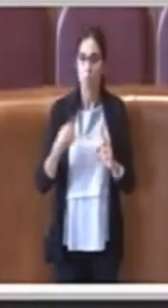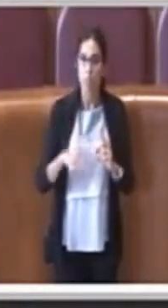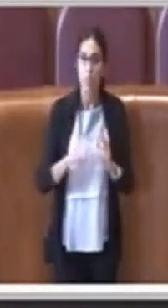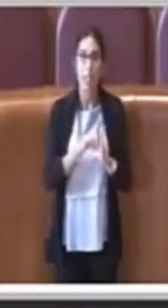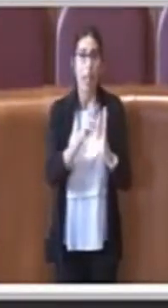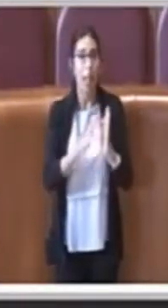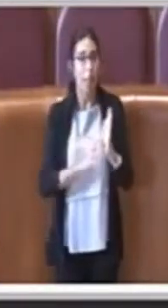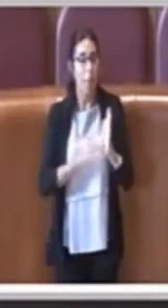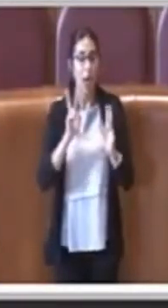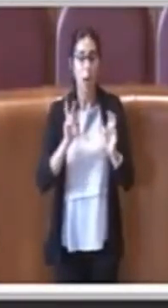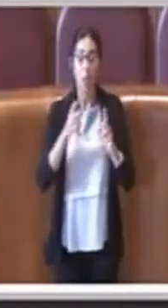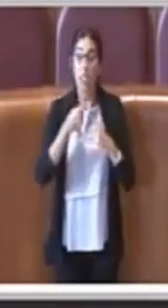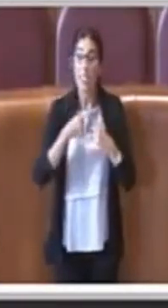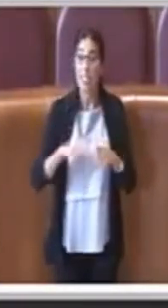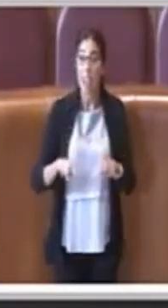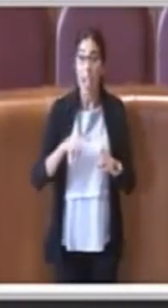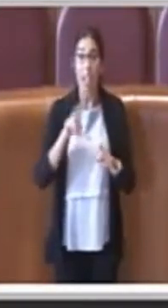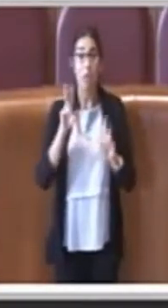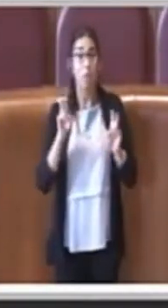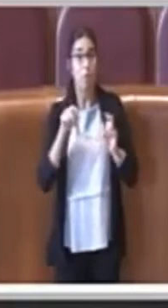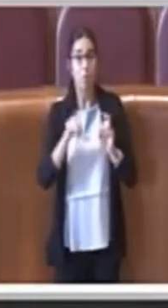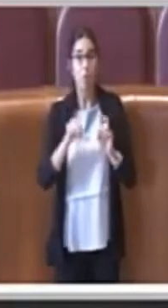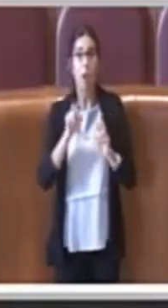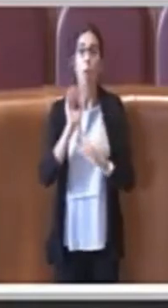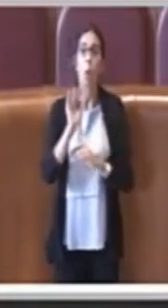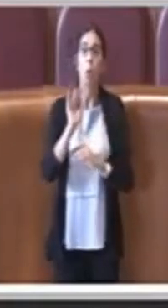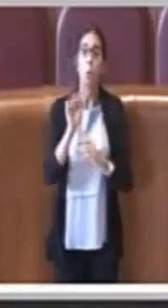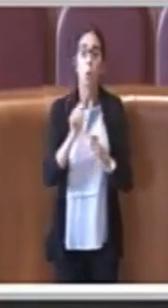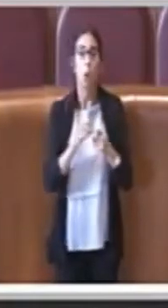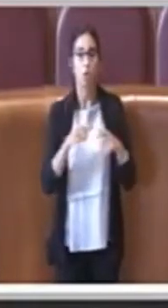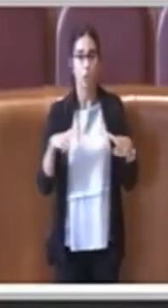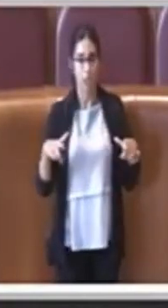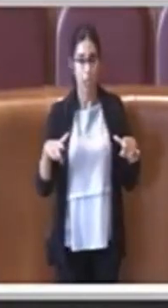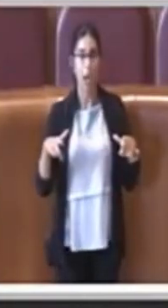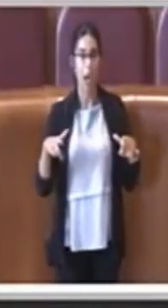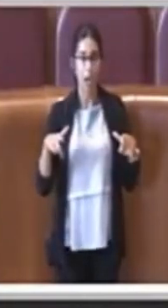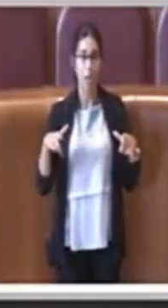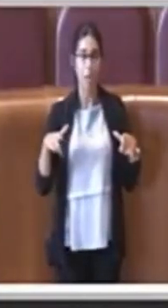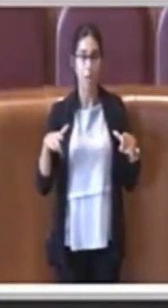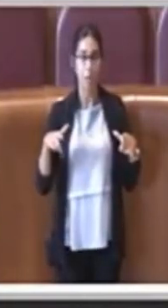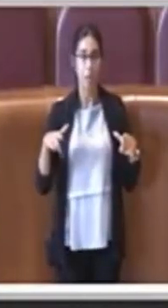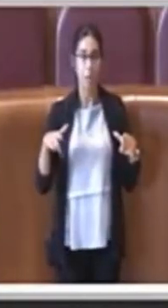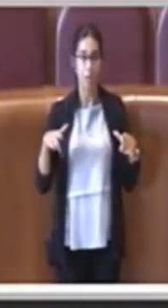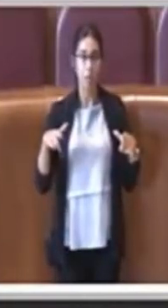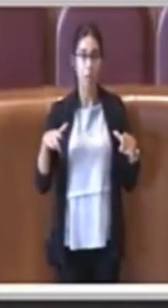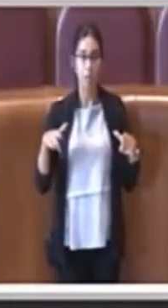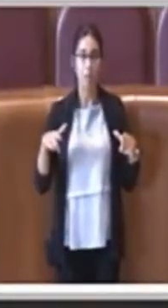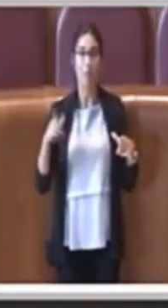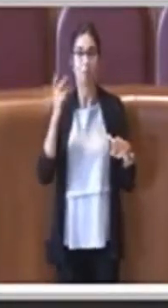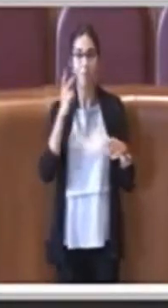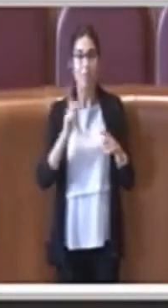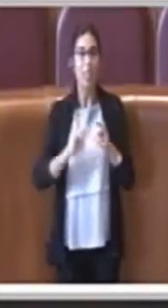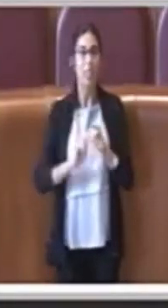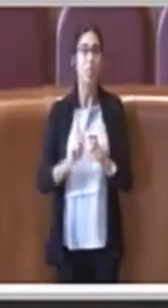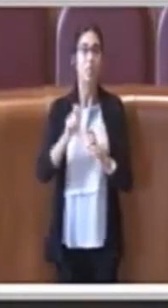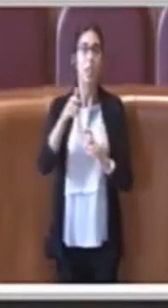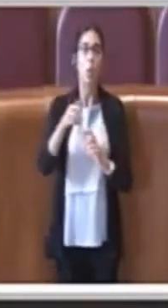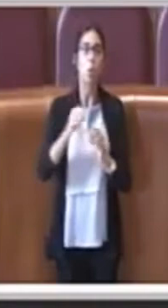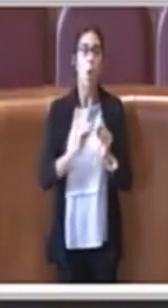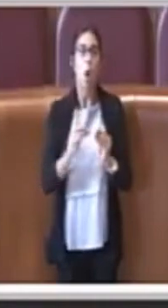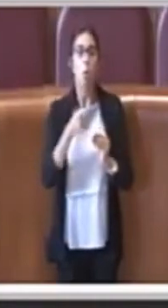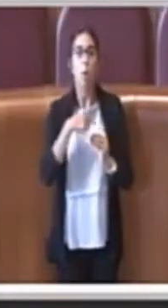futuro della città, sulla visione di che tipo di sviluppo, come la